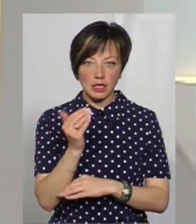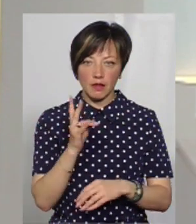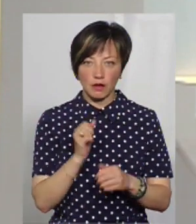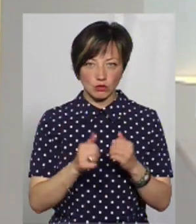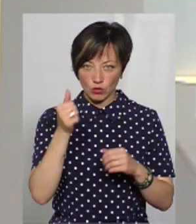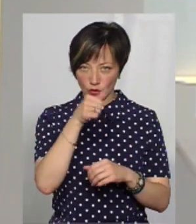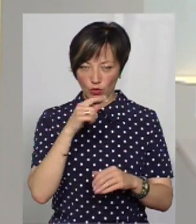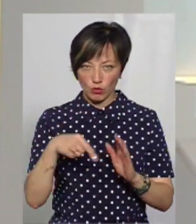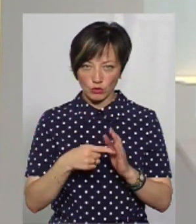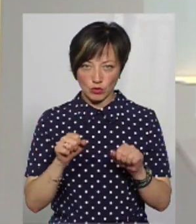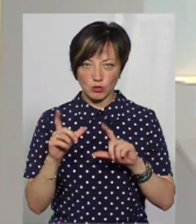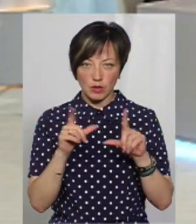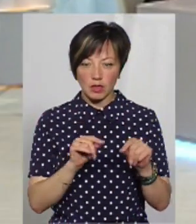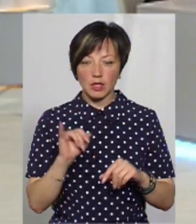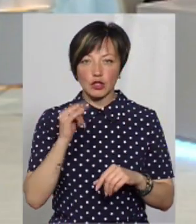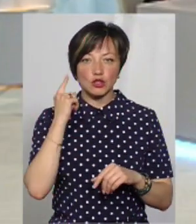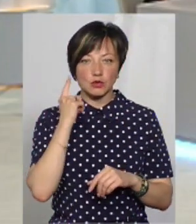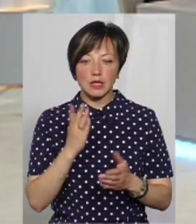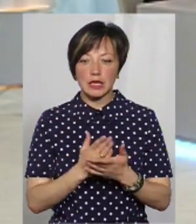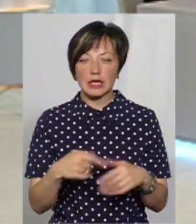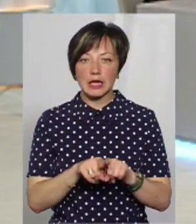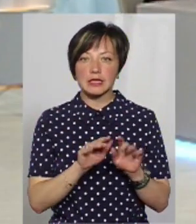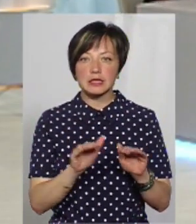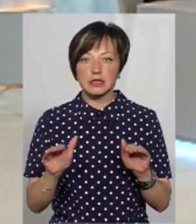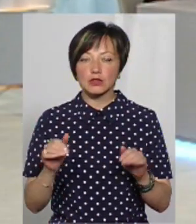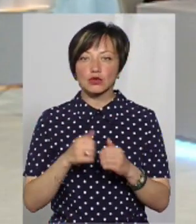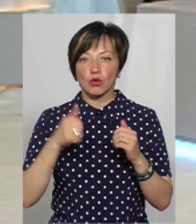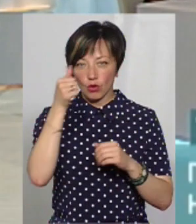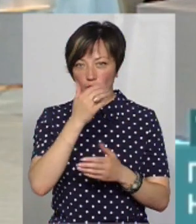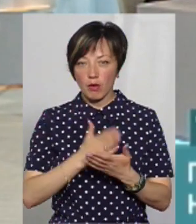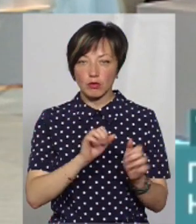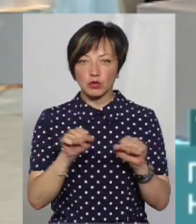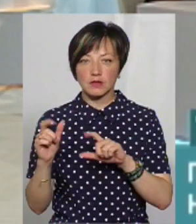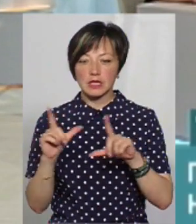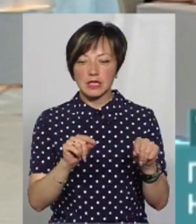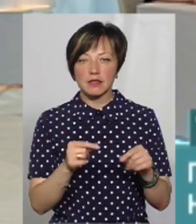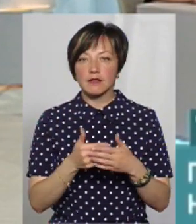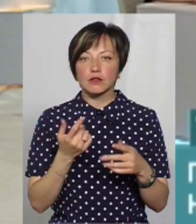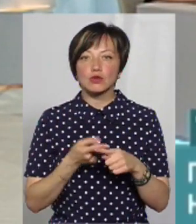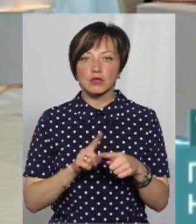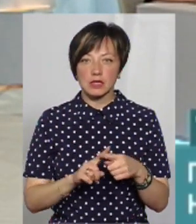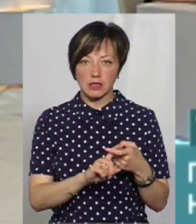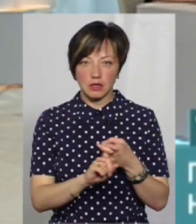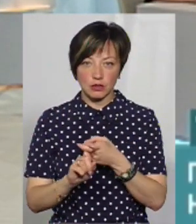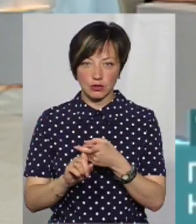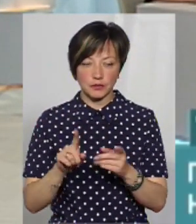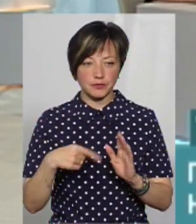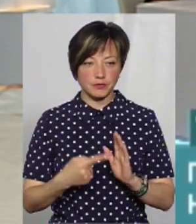дитина і не щороку може поїхати, а водночас чули, що є такі діти, які щороку мають можливість їздити. От від чого це залежить?